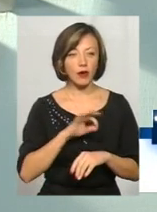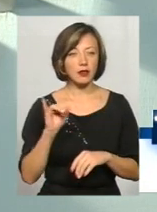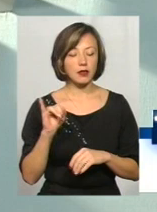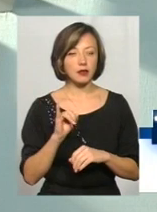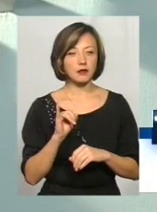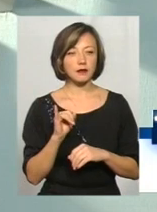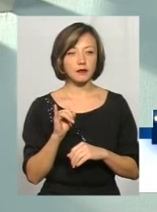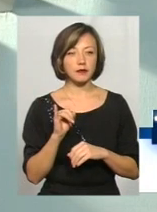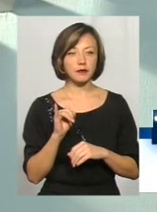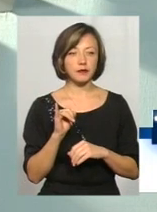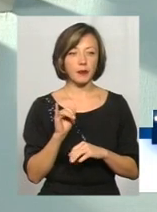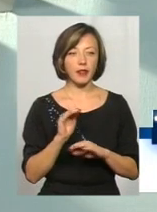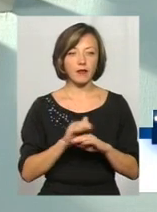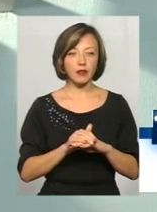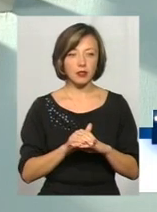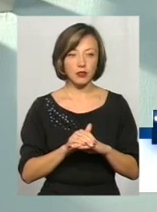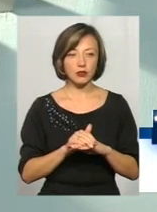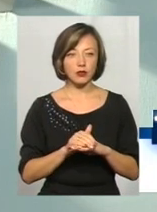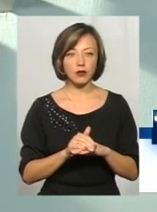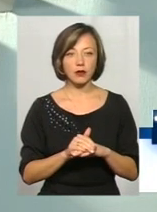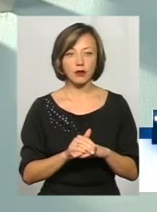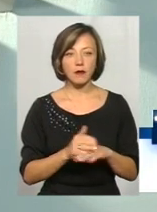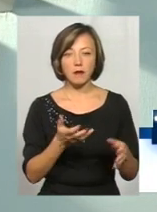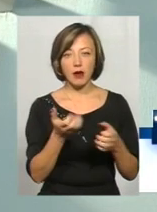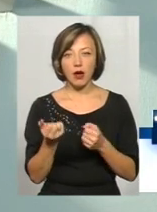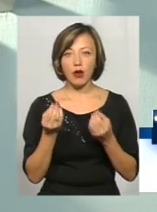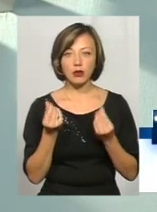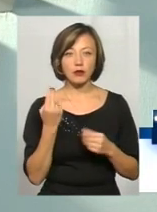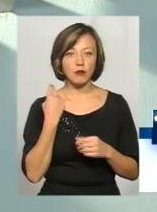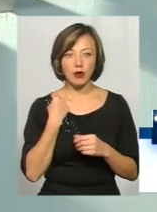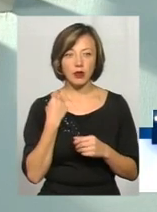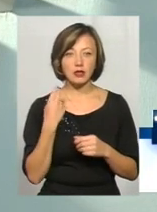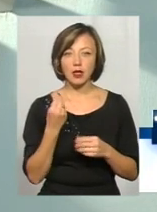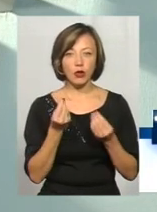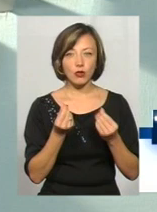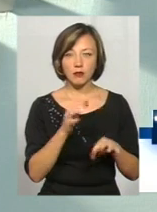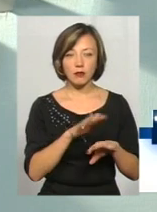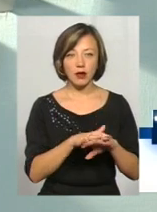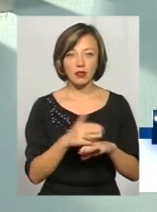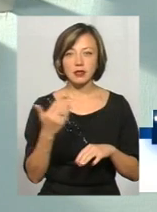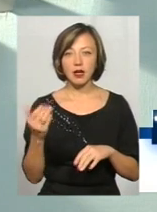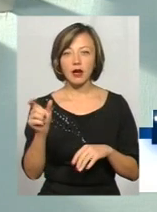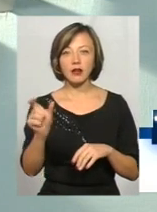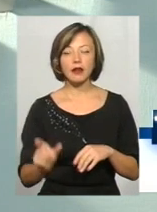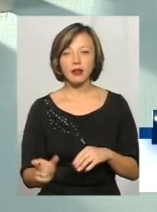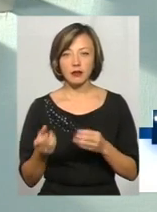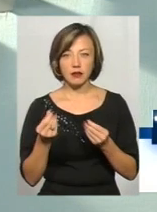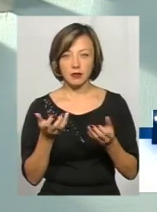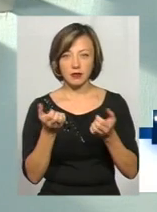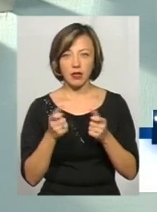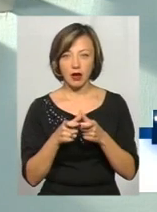він фактично бере гроші в борг у банку. Це не гроші банка, це гроші клієнта вже виходить, якщо він взяв